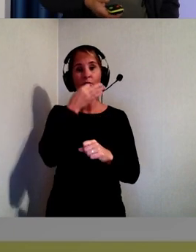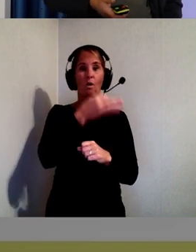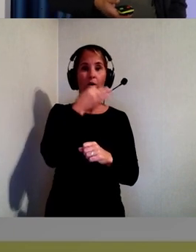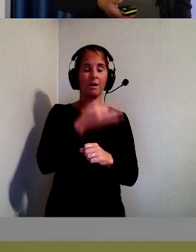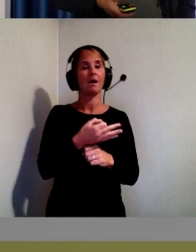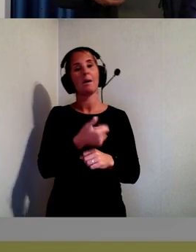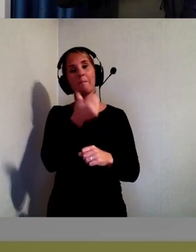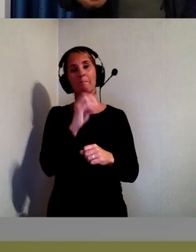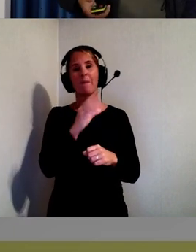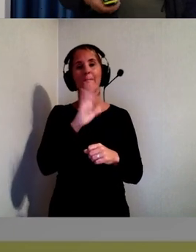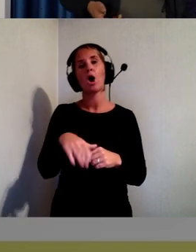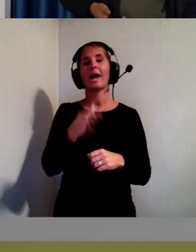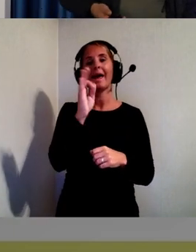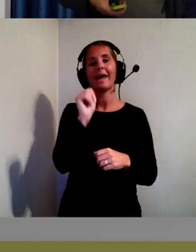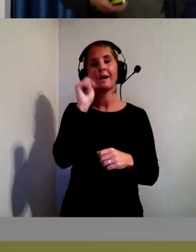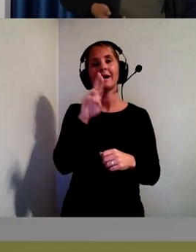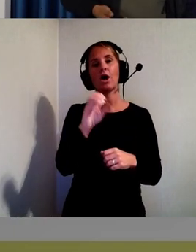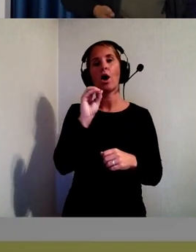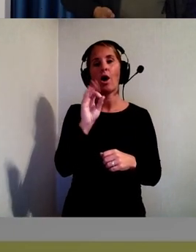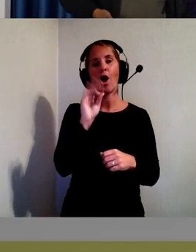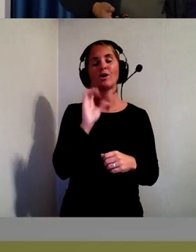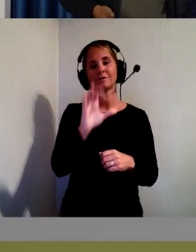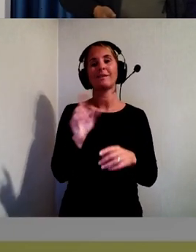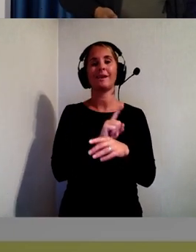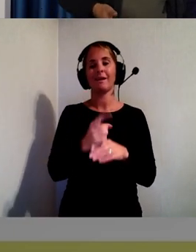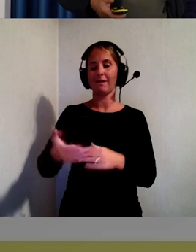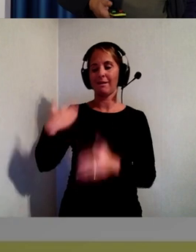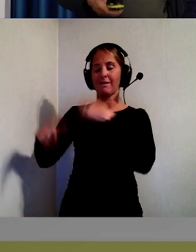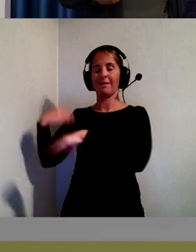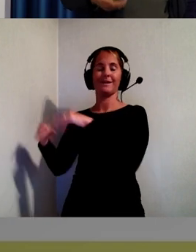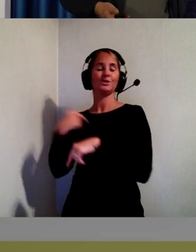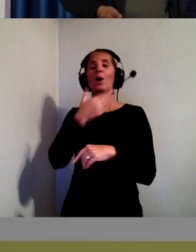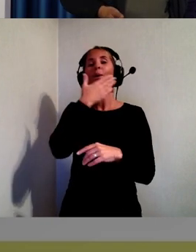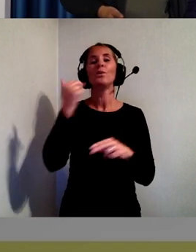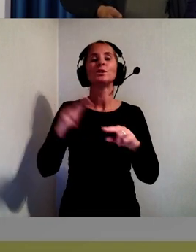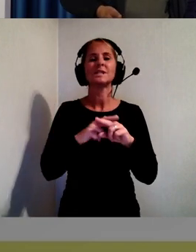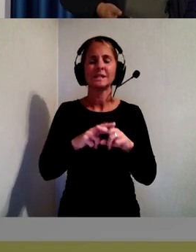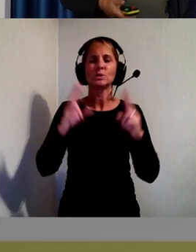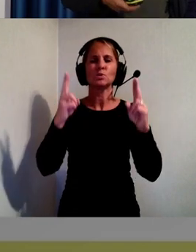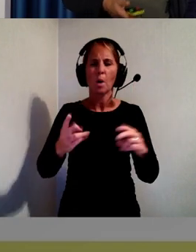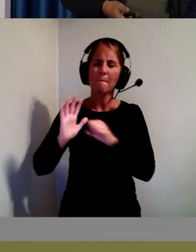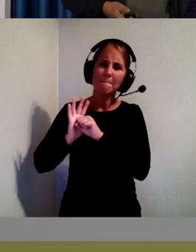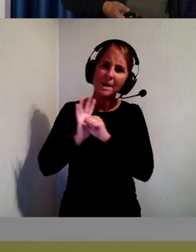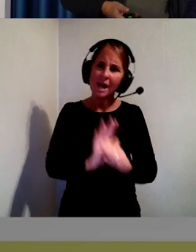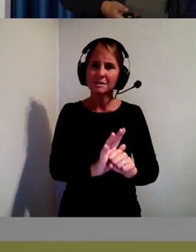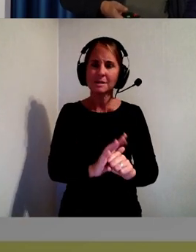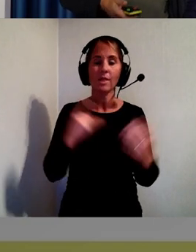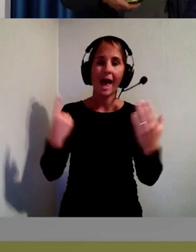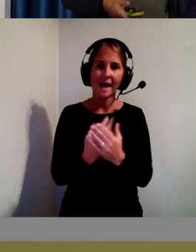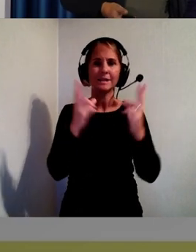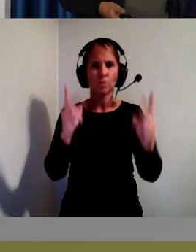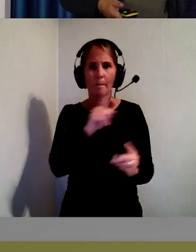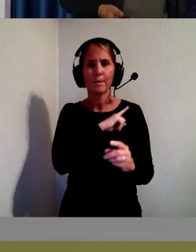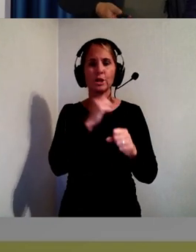tider. Så har jag inte känt att det har varit sånt tryck. Och att det händer så mycket.